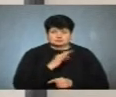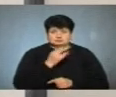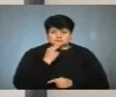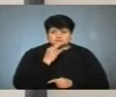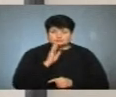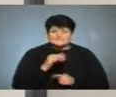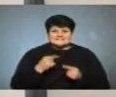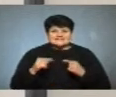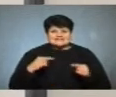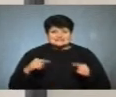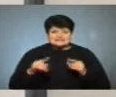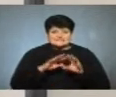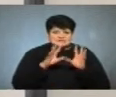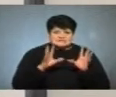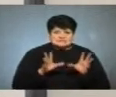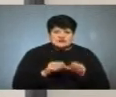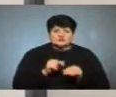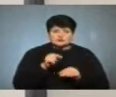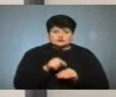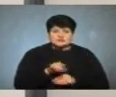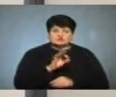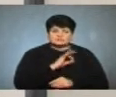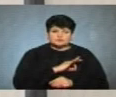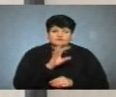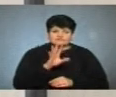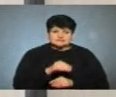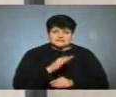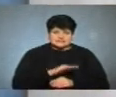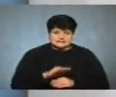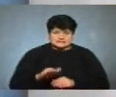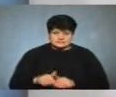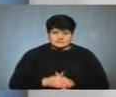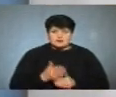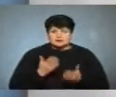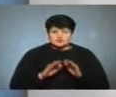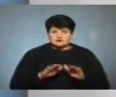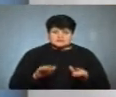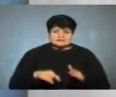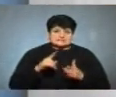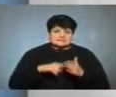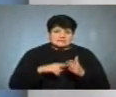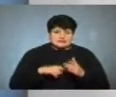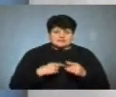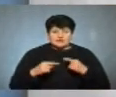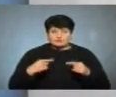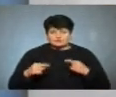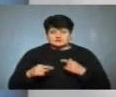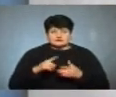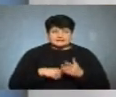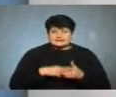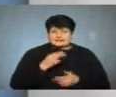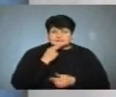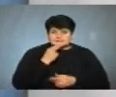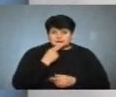відрізнятиметься від загалу те, що споживають усі діти. А якщо діти з релігійних чи інших міркувань не